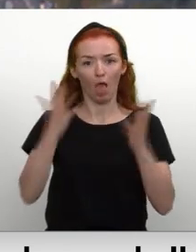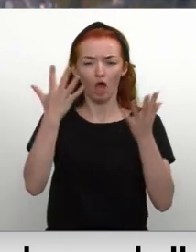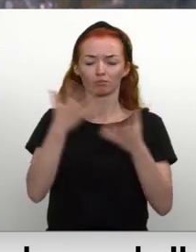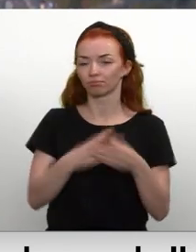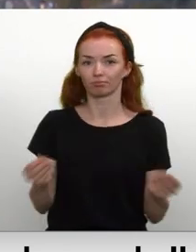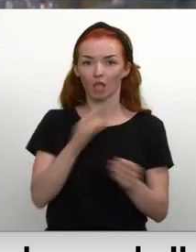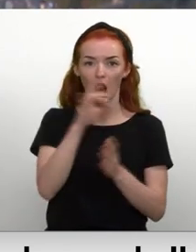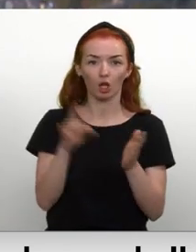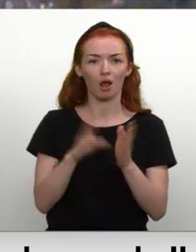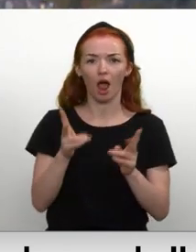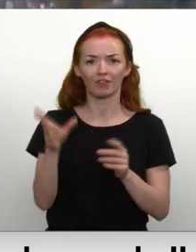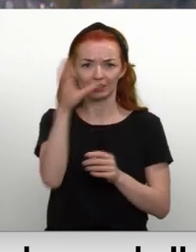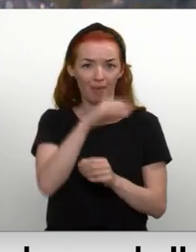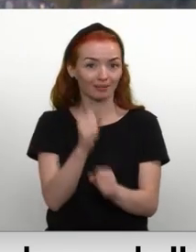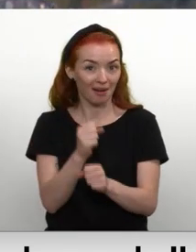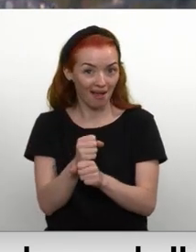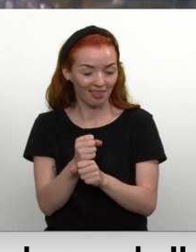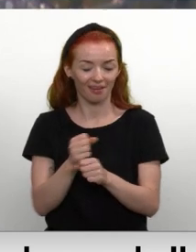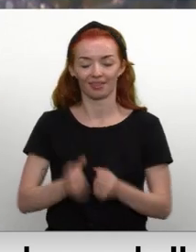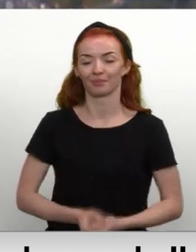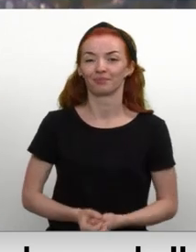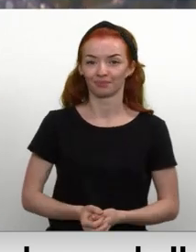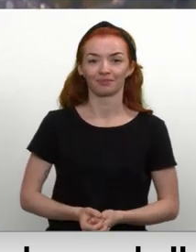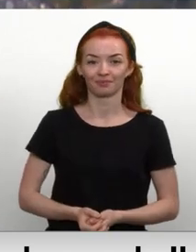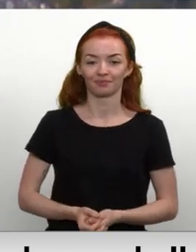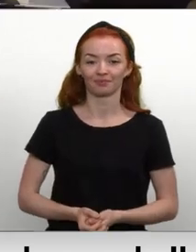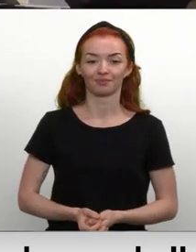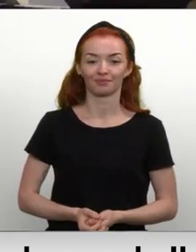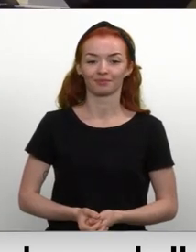elektroenerģijai. Stāstīnēsi Čestere no TV Kūrzem.